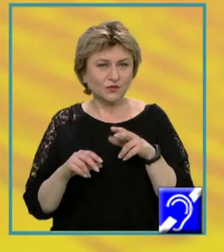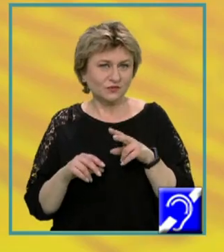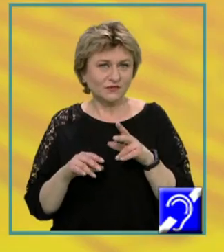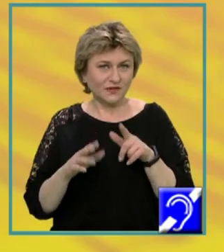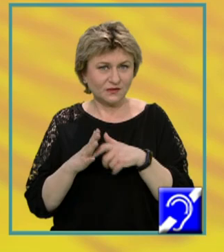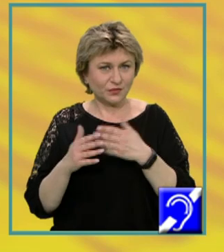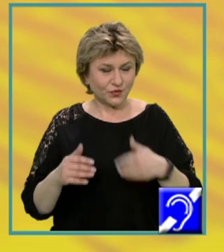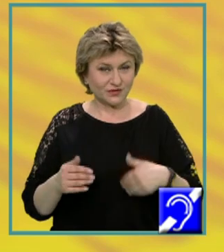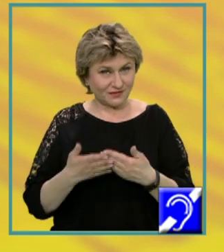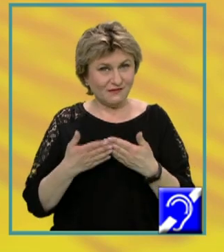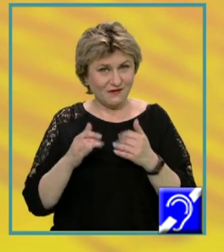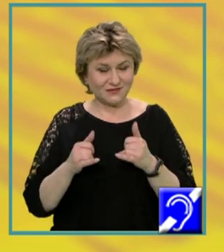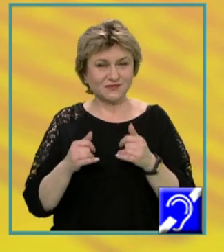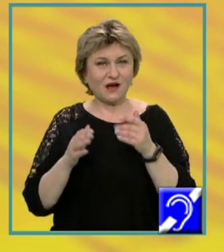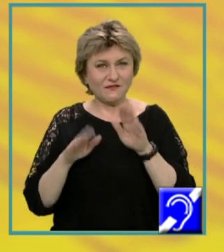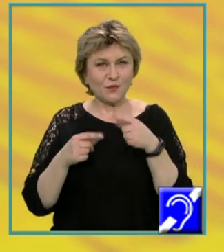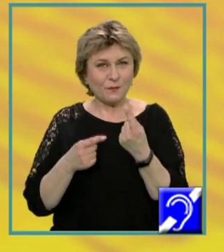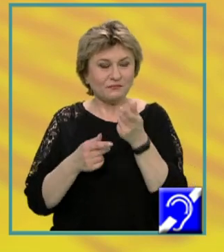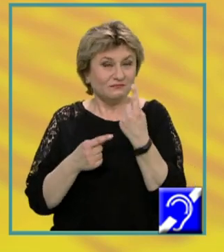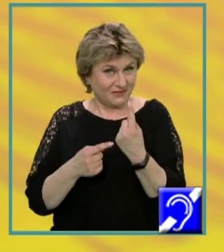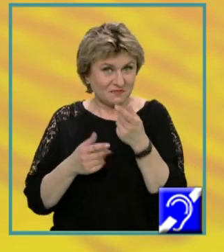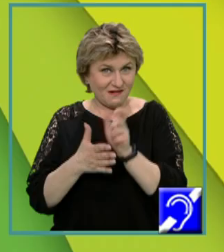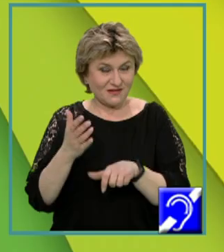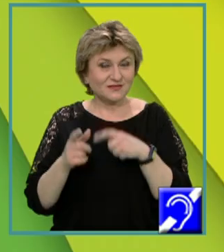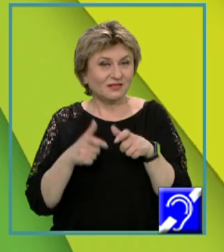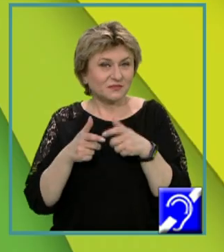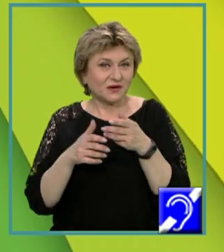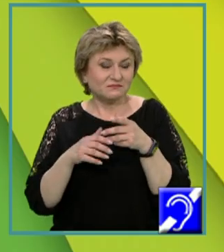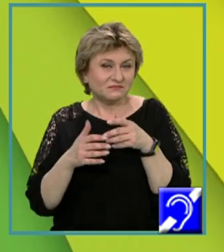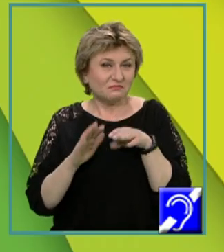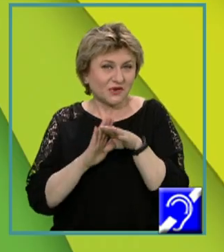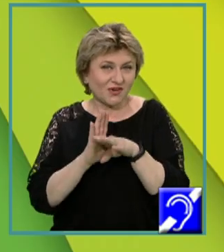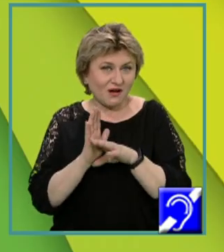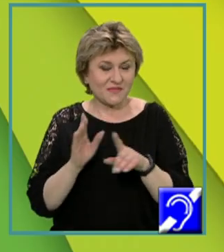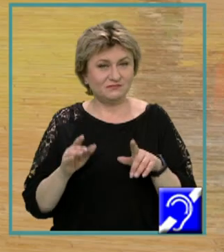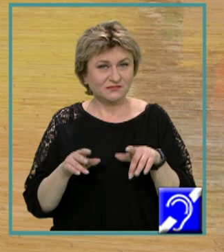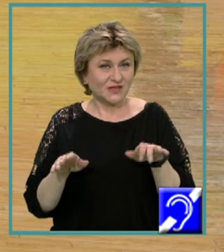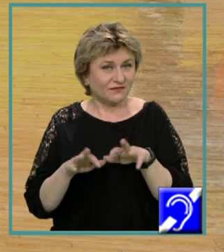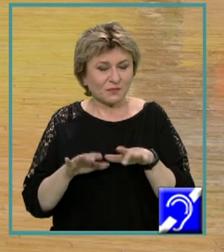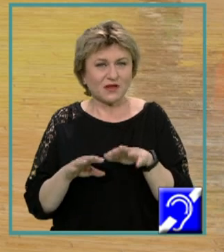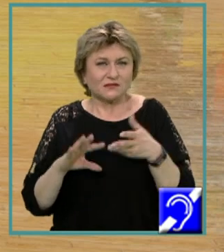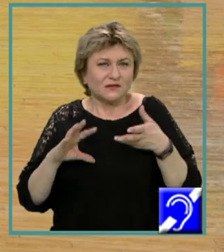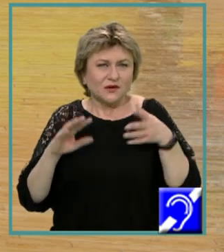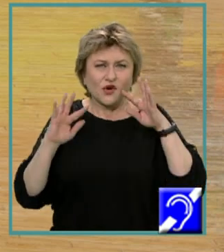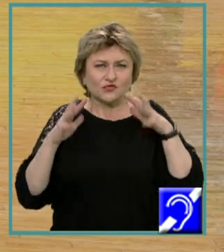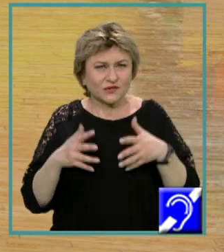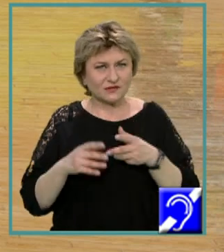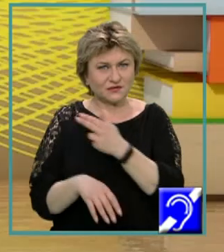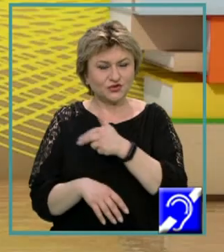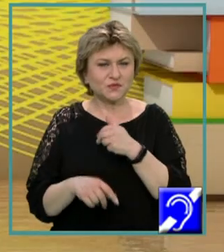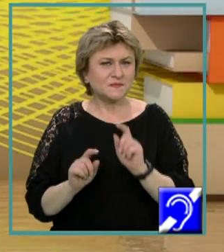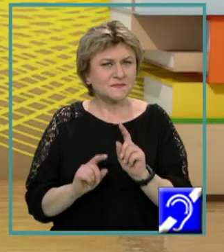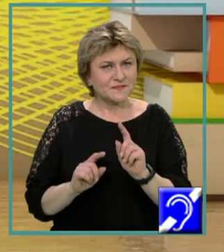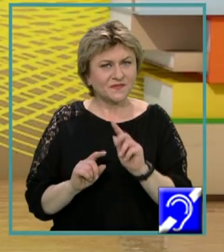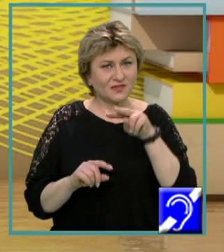Astăzi vom avea o primă lecție legată de subprograme. Informatica se concentrează în liceu asupra